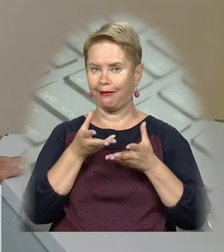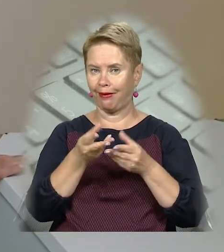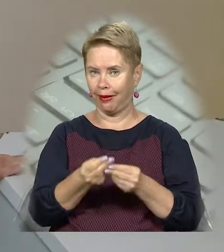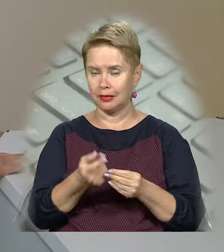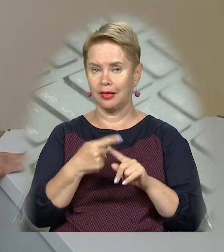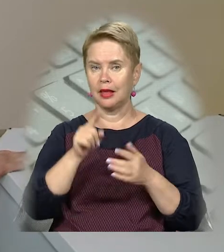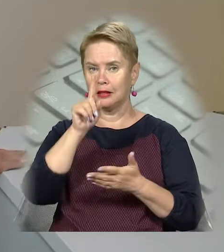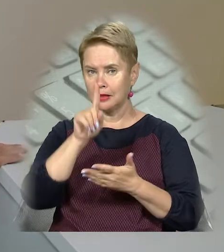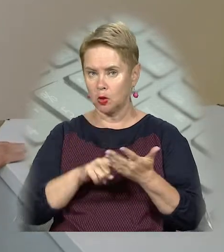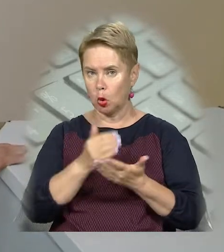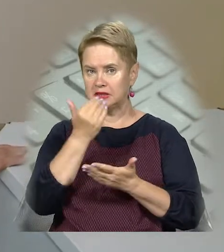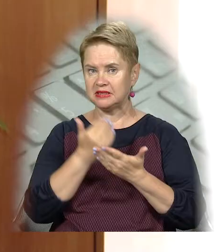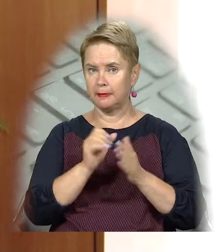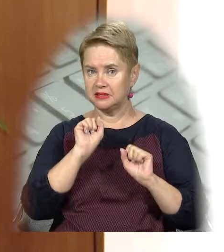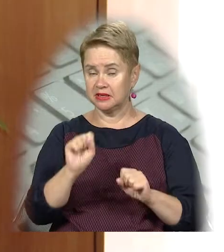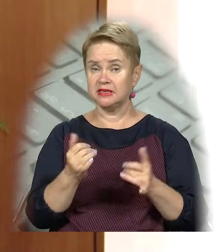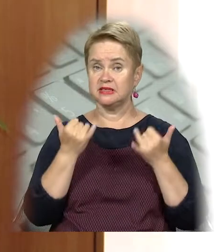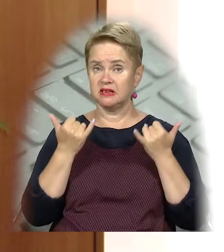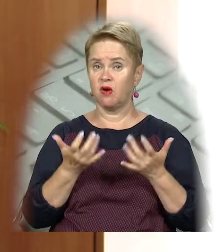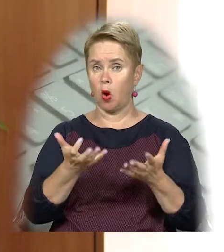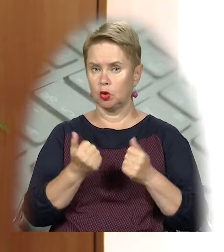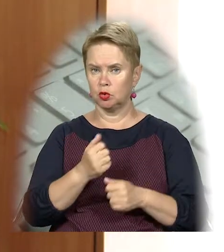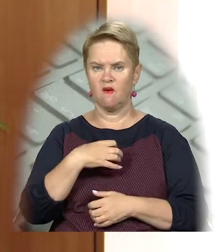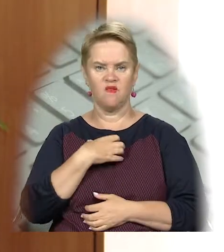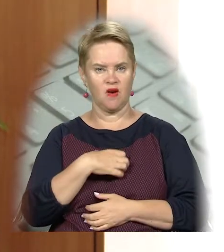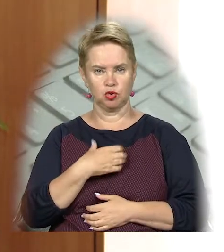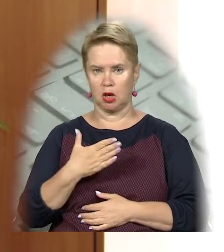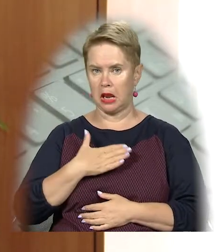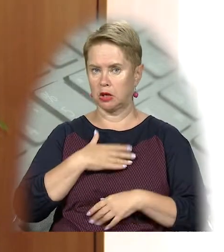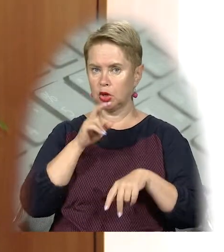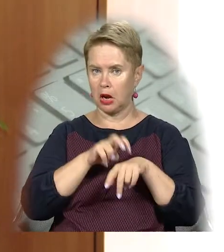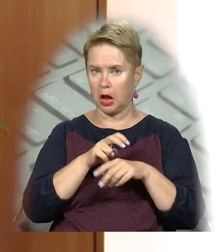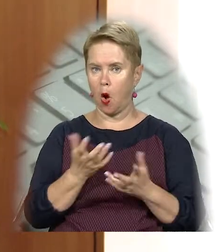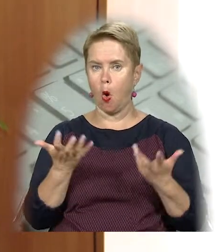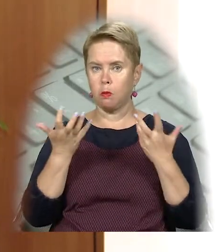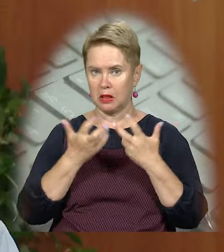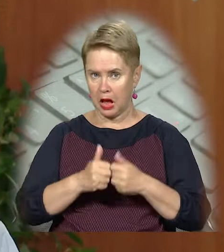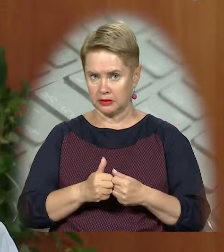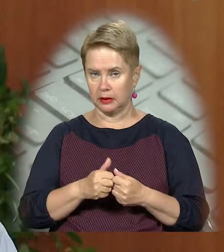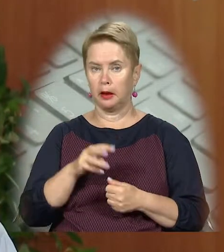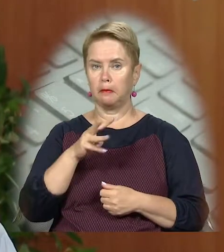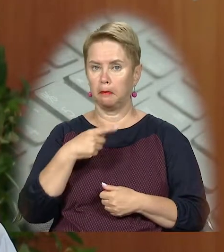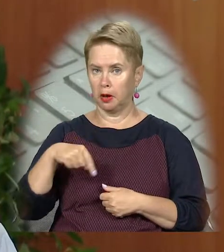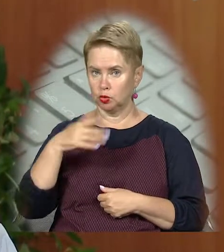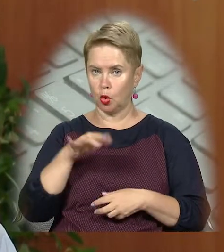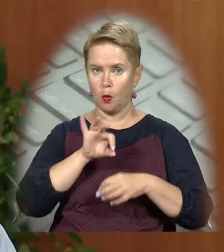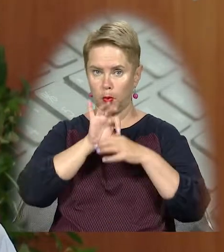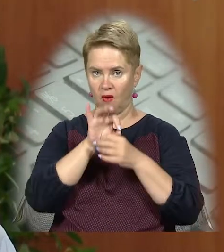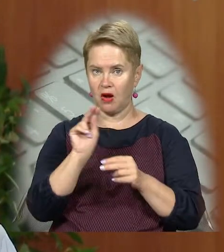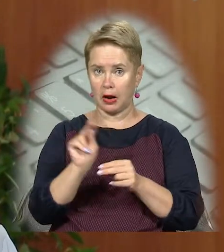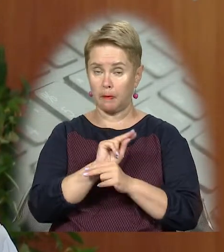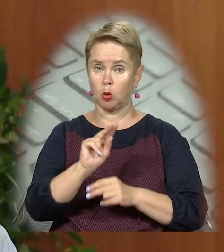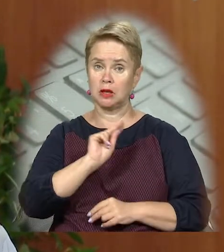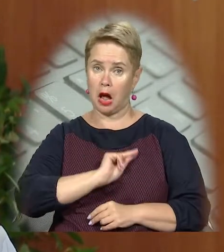Це надіжна степень захисту. Сьогодні ми отримали дуже важливе для нашої лікарні обладнання. Ми вже проводимо